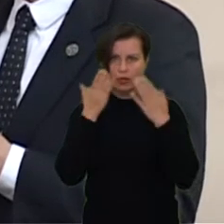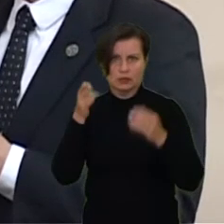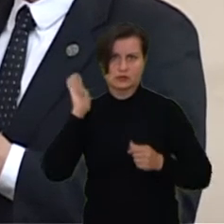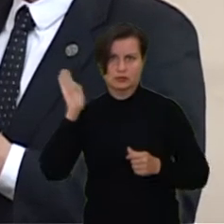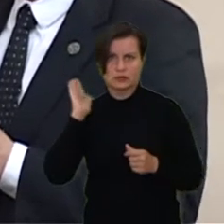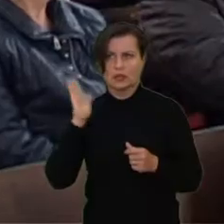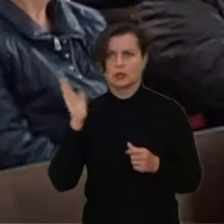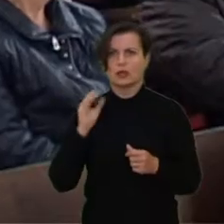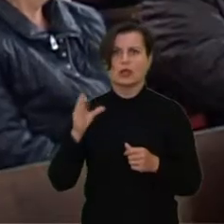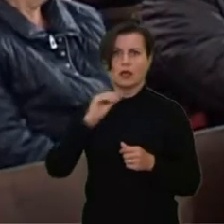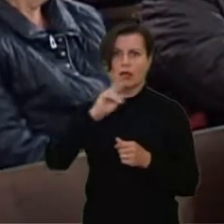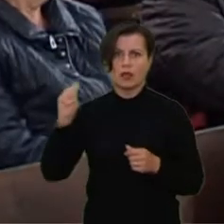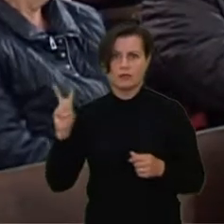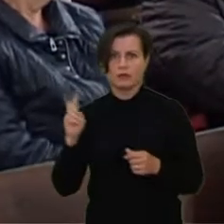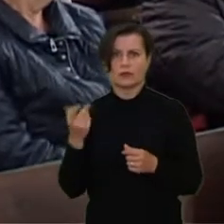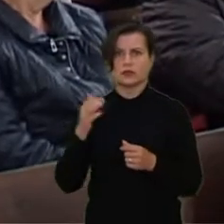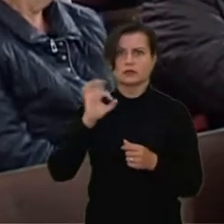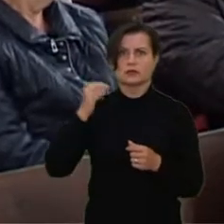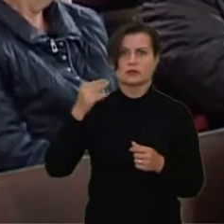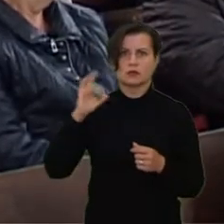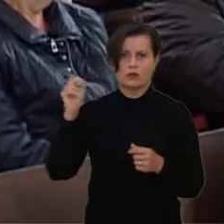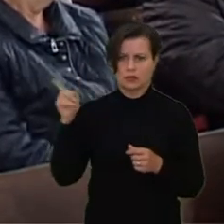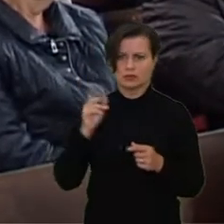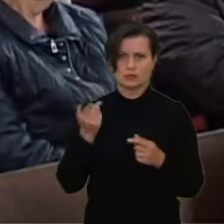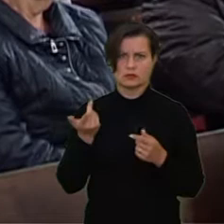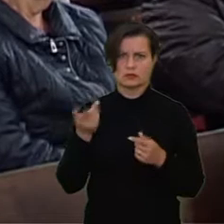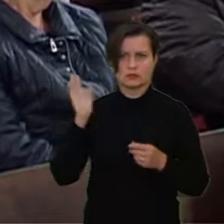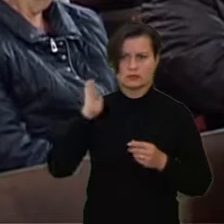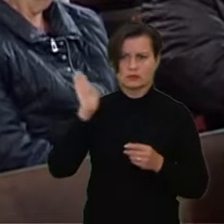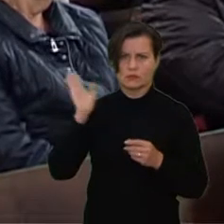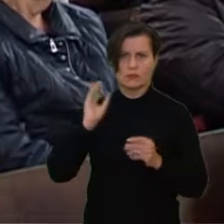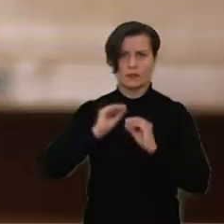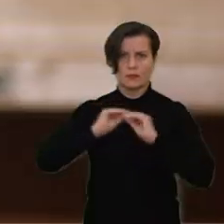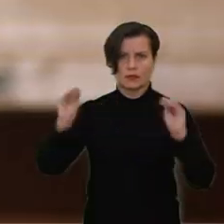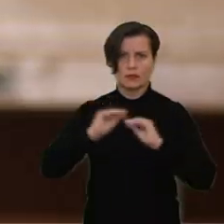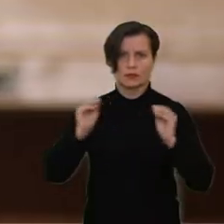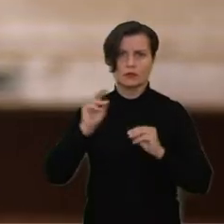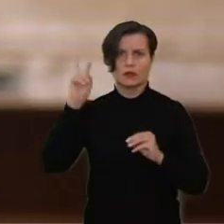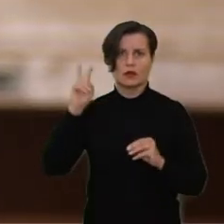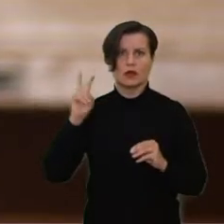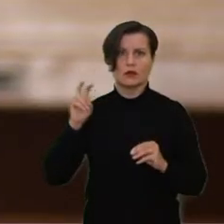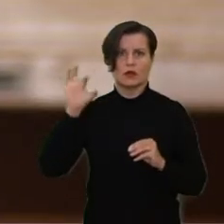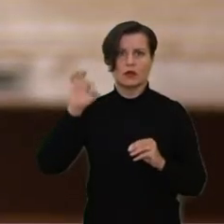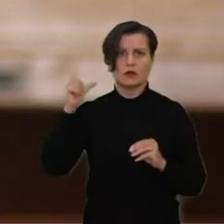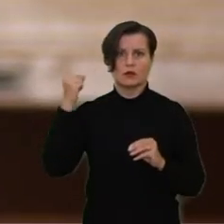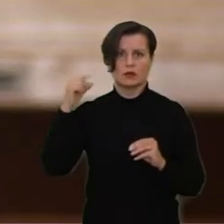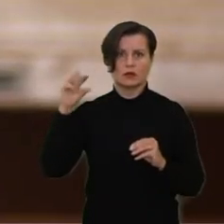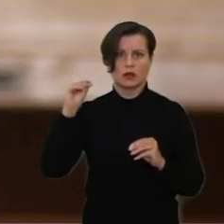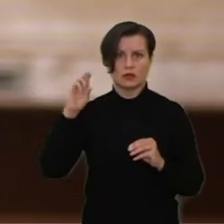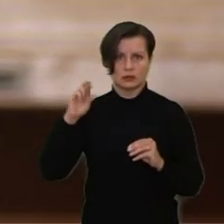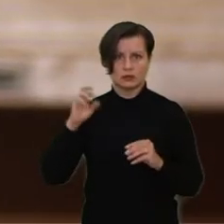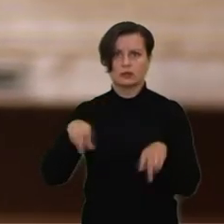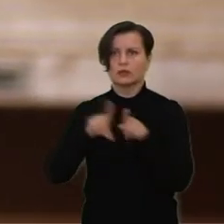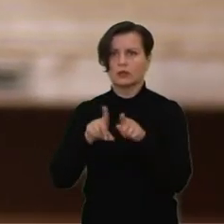Lietuvos evangelikų reformatų sinodo kuratorius, Evangelinio biblijos instituto dėstytojas Holger Lahainė